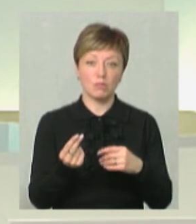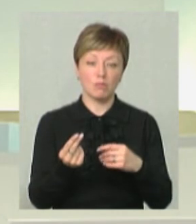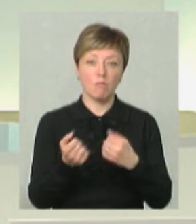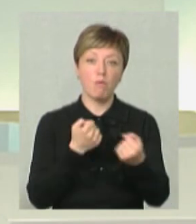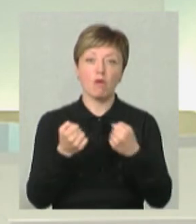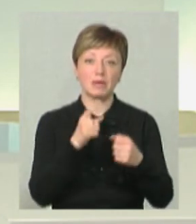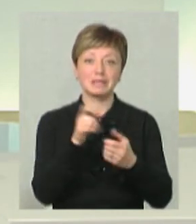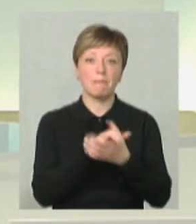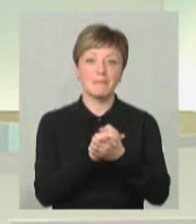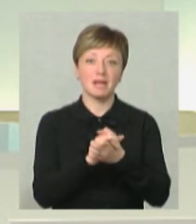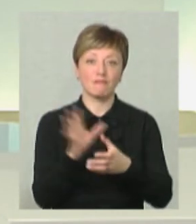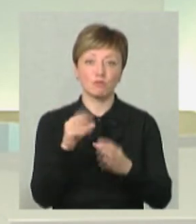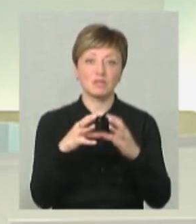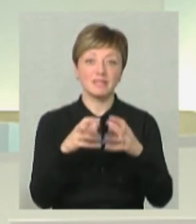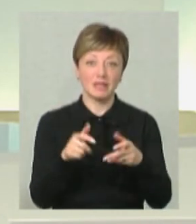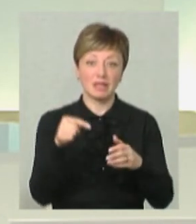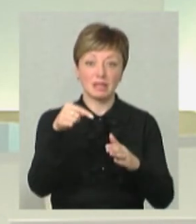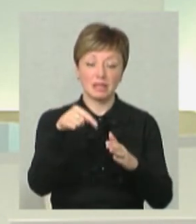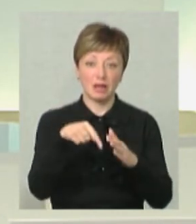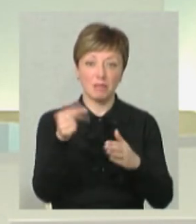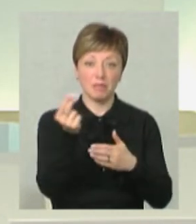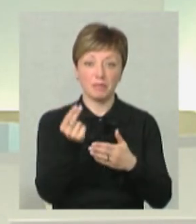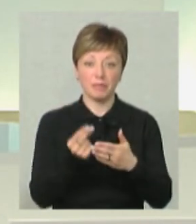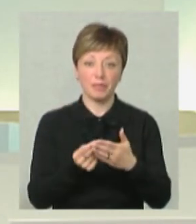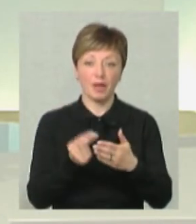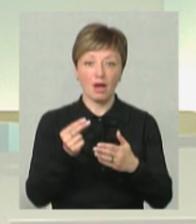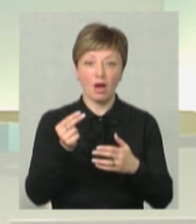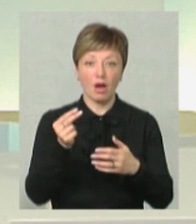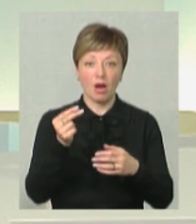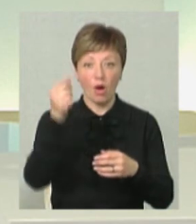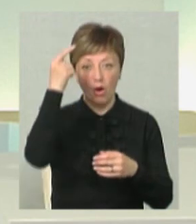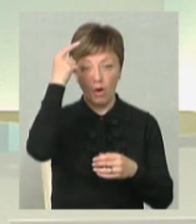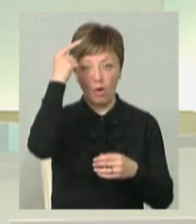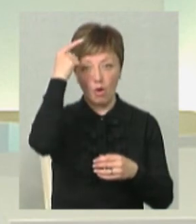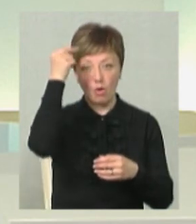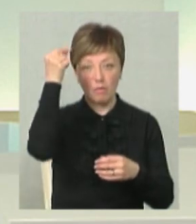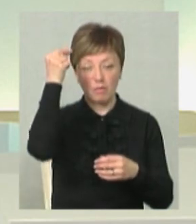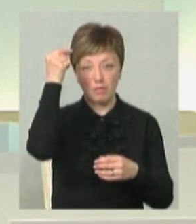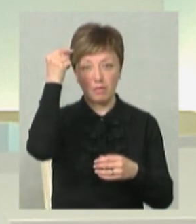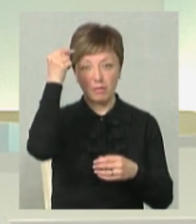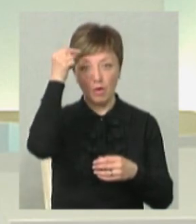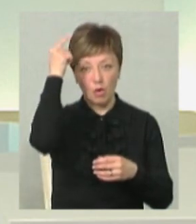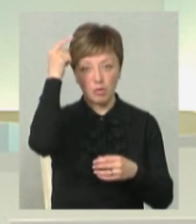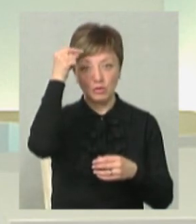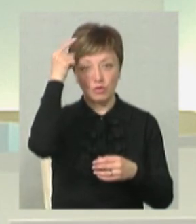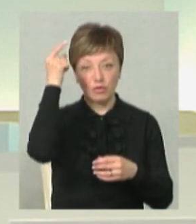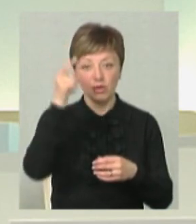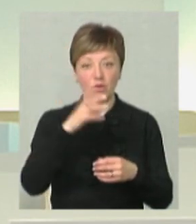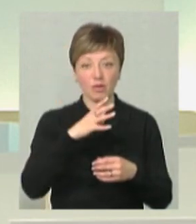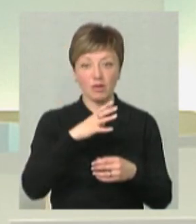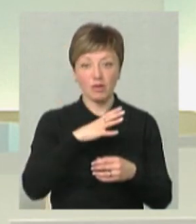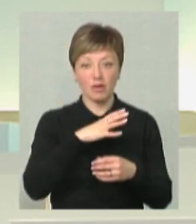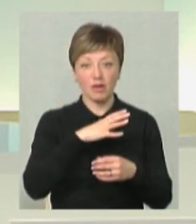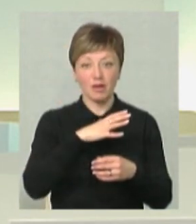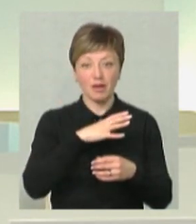всьому світі. там Горбачов голова стиска,